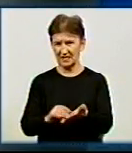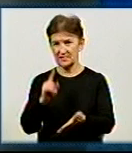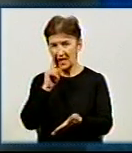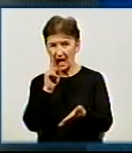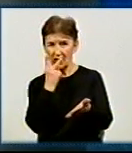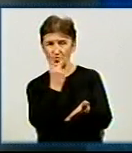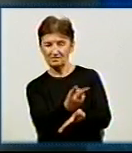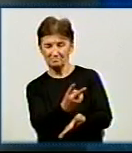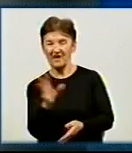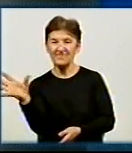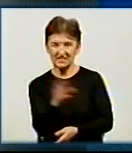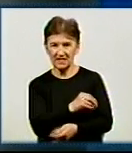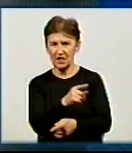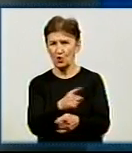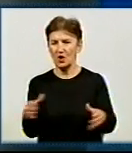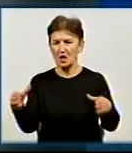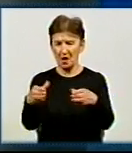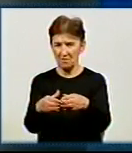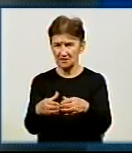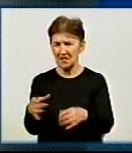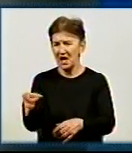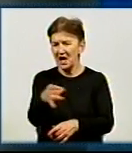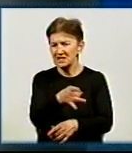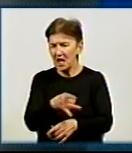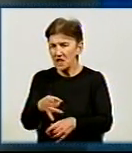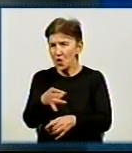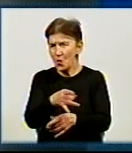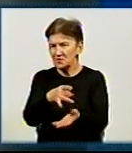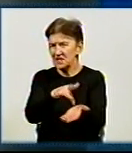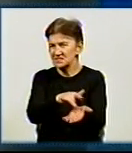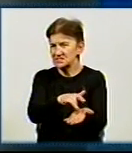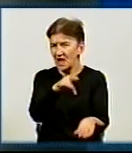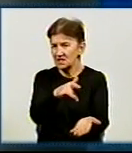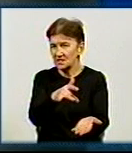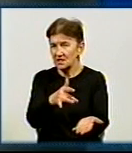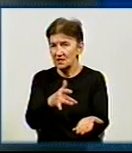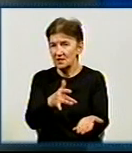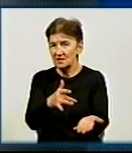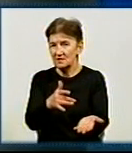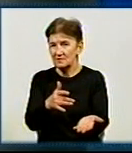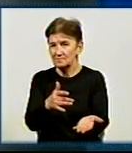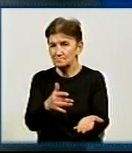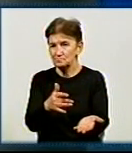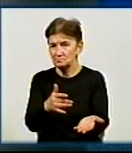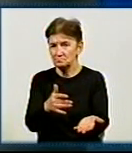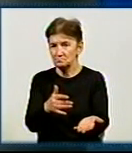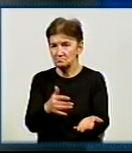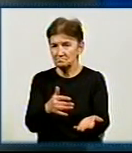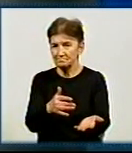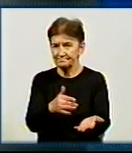всі. Тому що команда з районного центру, команда, яка кинула